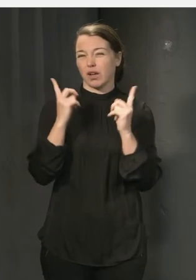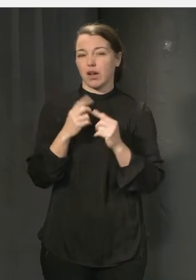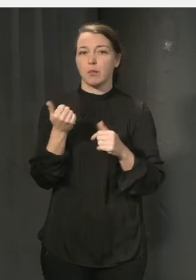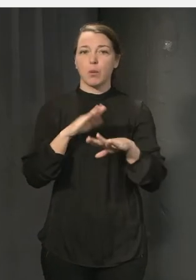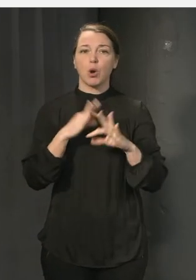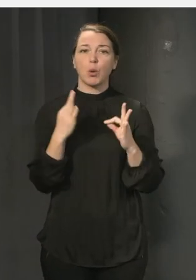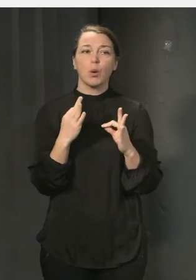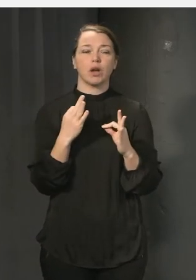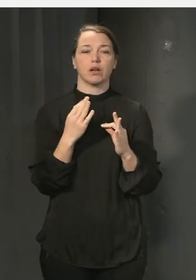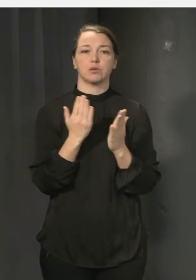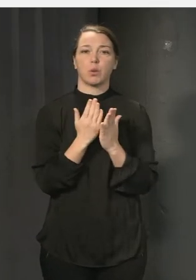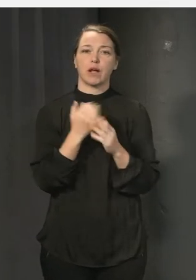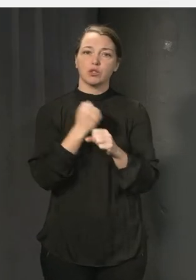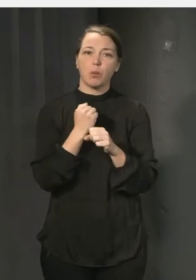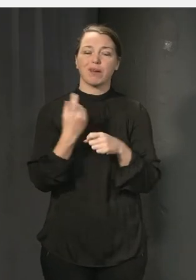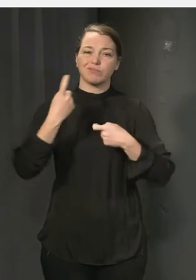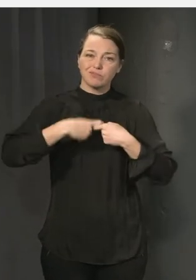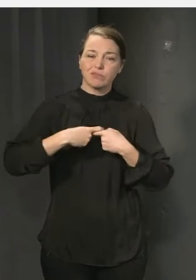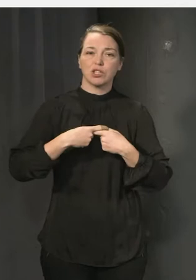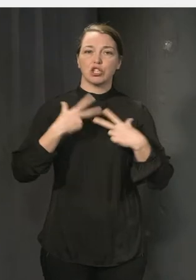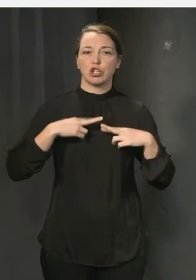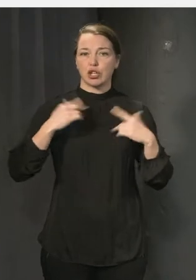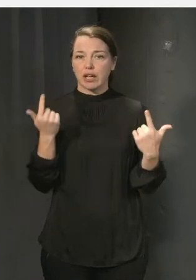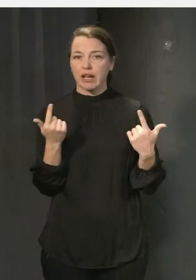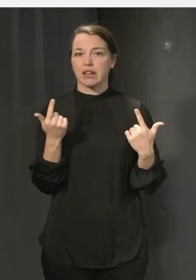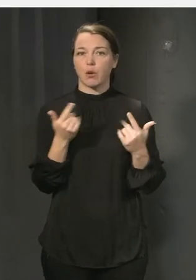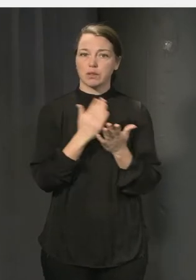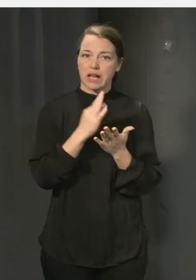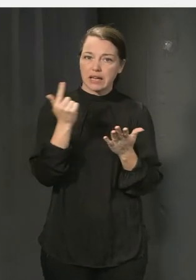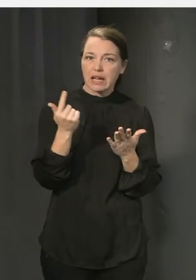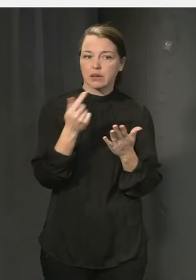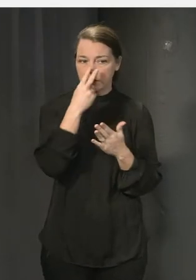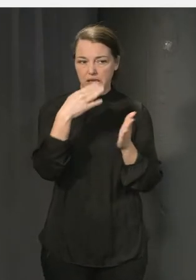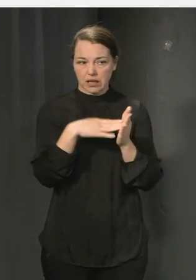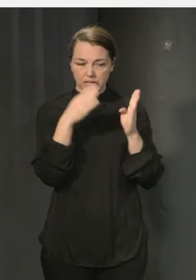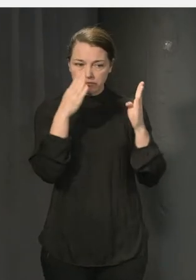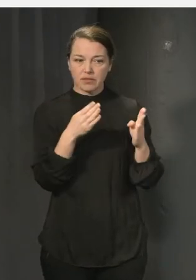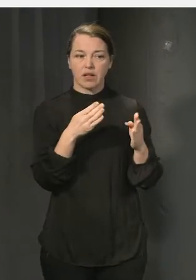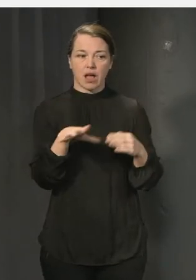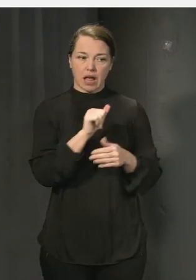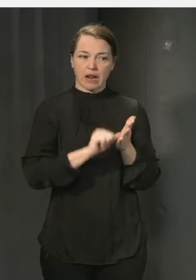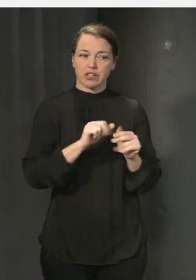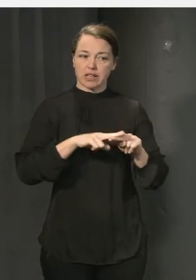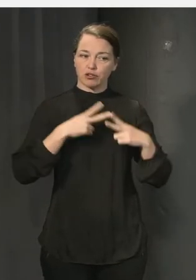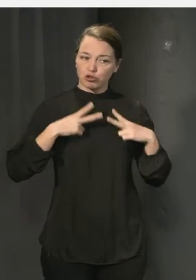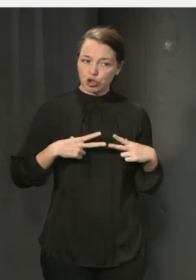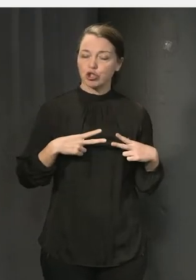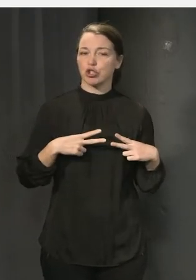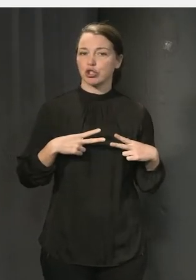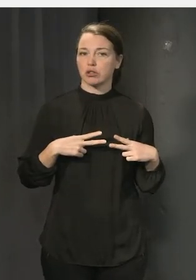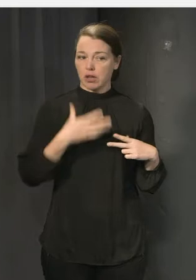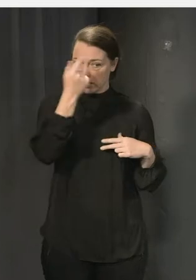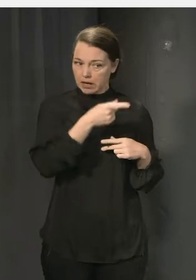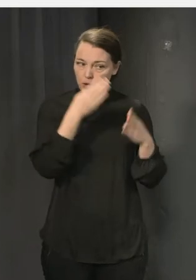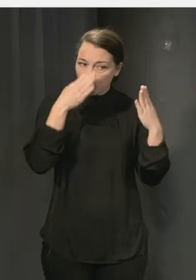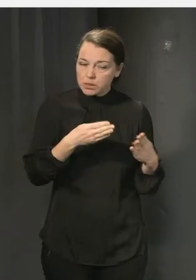trygghetsdimensionen och man jobbar med att säkra att eleverna kan känna sig trygga och kunna koncentrera